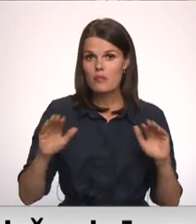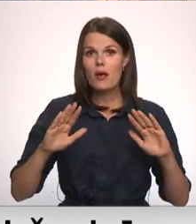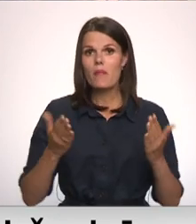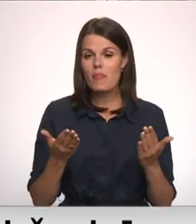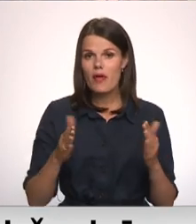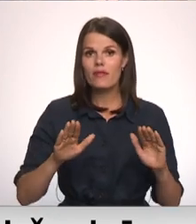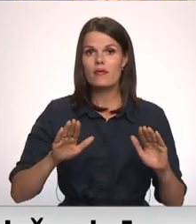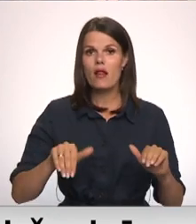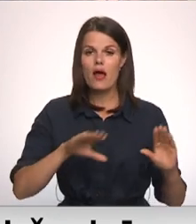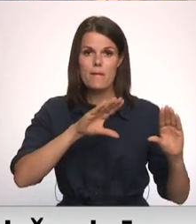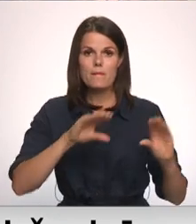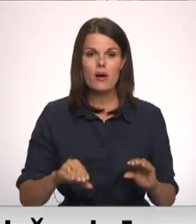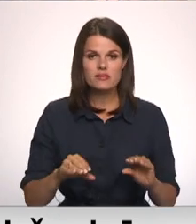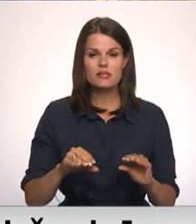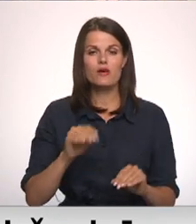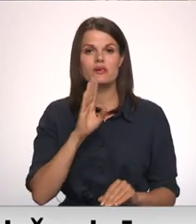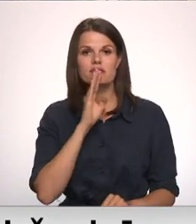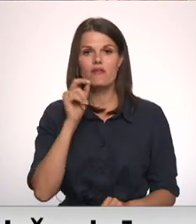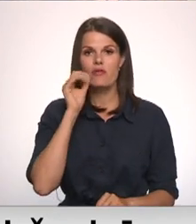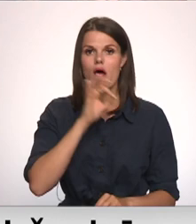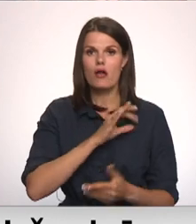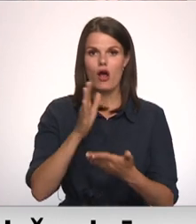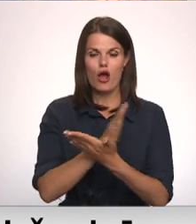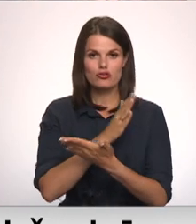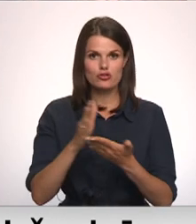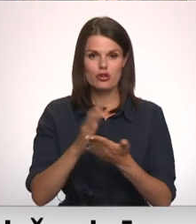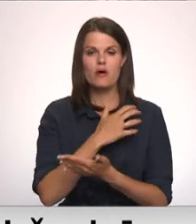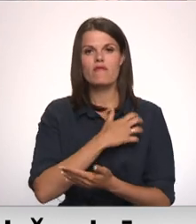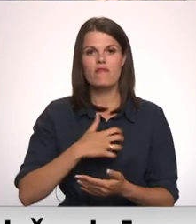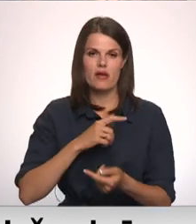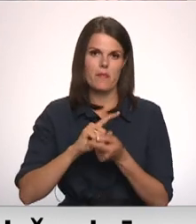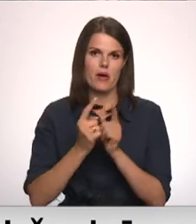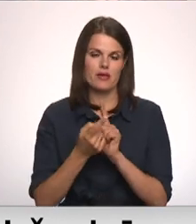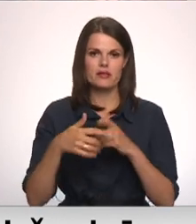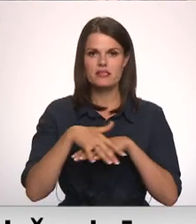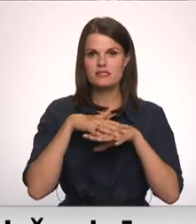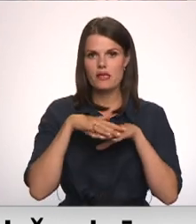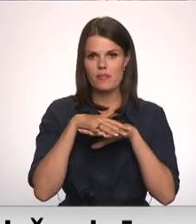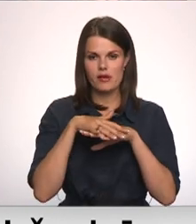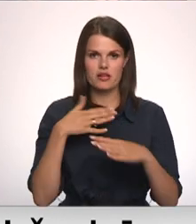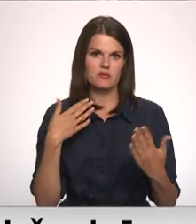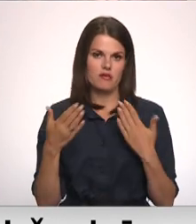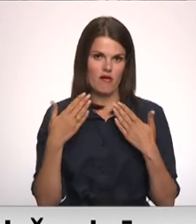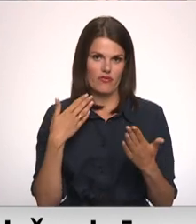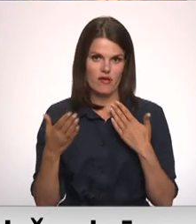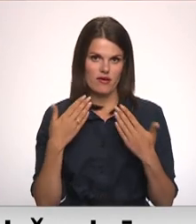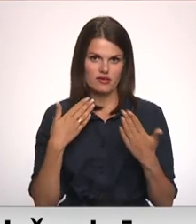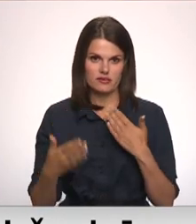mazinātu sieviešu un vīriešu aug atšķirības, ir jāmainās arī sabiedrības attieksmei. Plašāk Iļis Kozina, Sižitā.